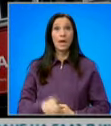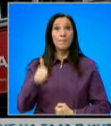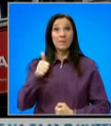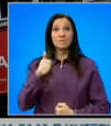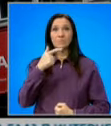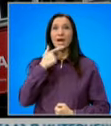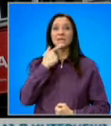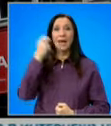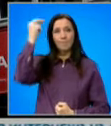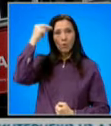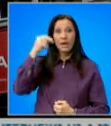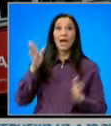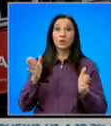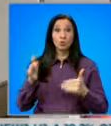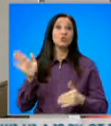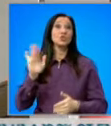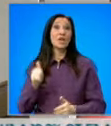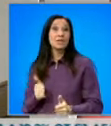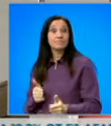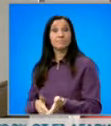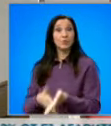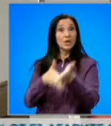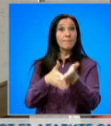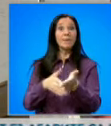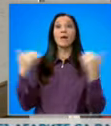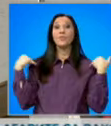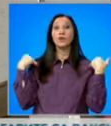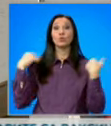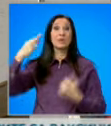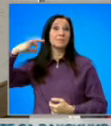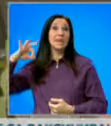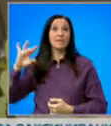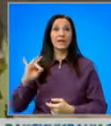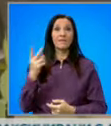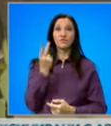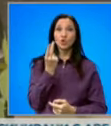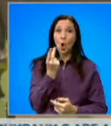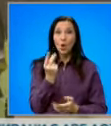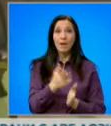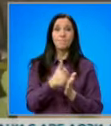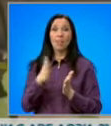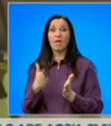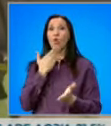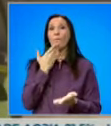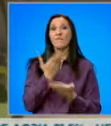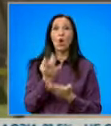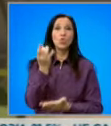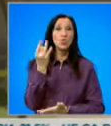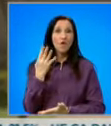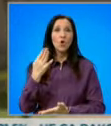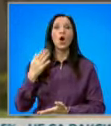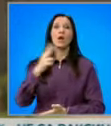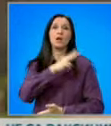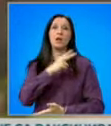БСП за България категорично ще застане зад кандидатурата на президента Румен Радев за втори мандат, обяви отново лидерът на